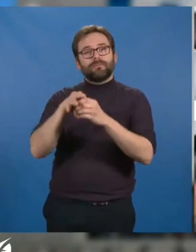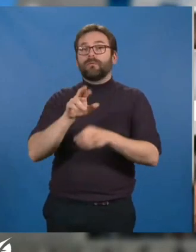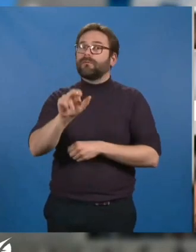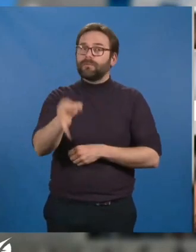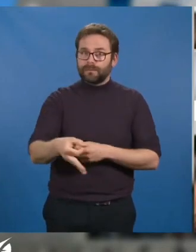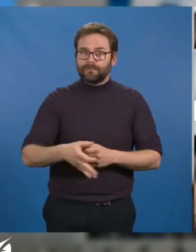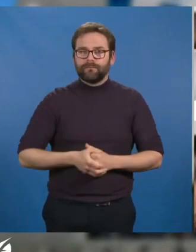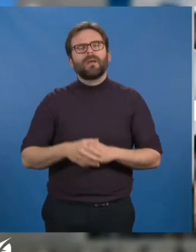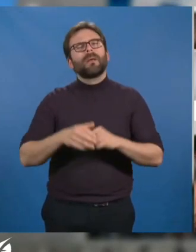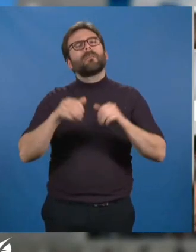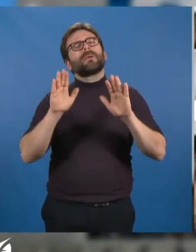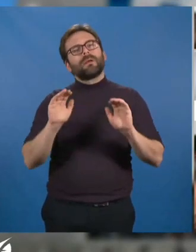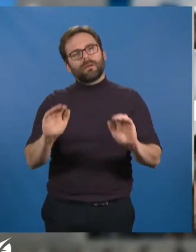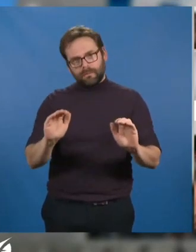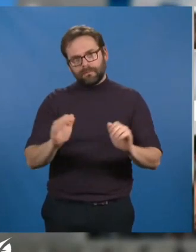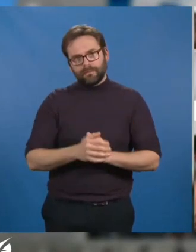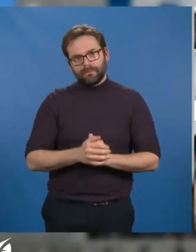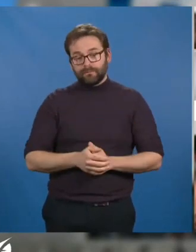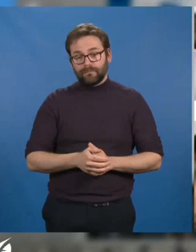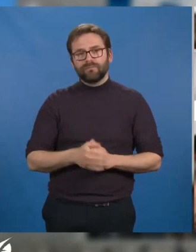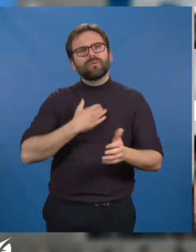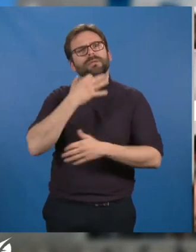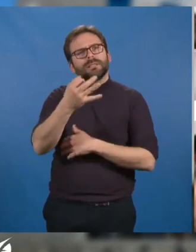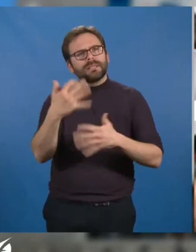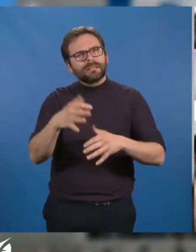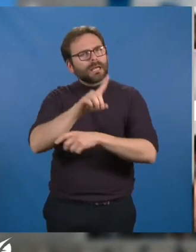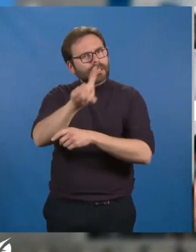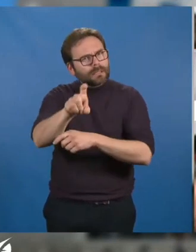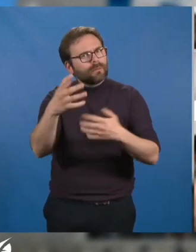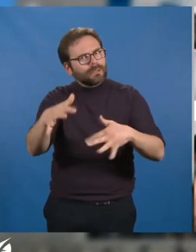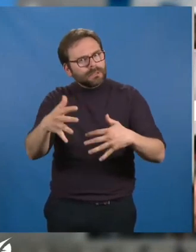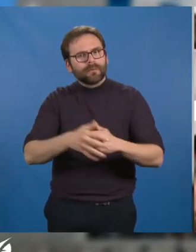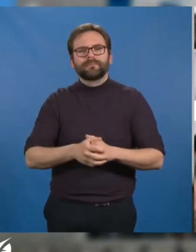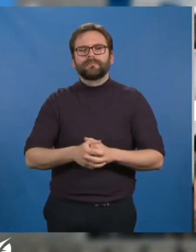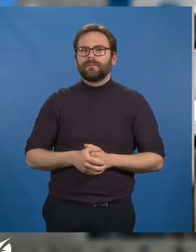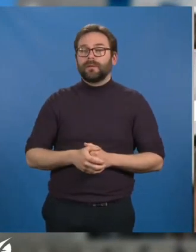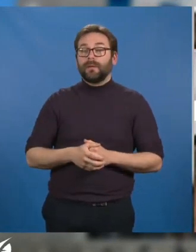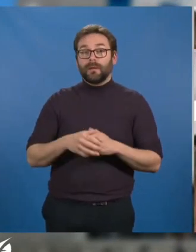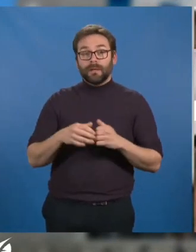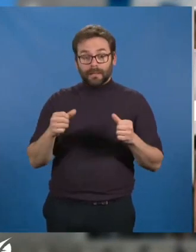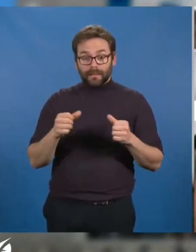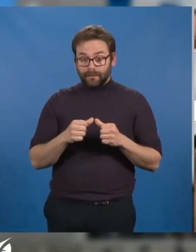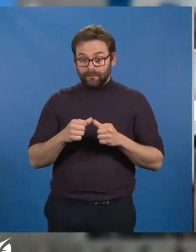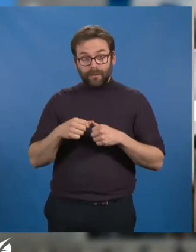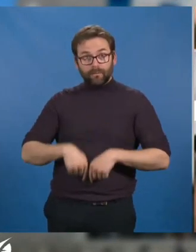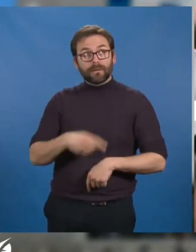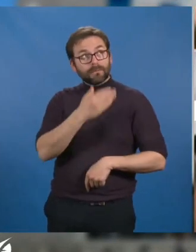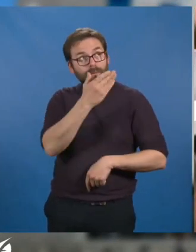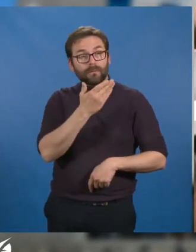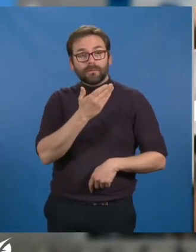Mais tout de même, nous avons déjà eu l'occasion de poser la question plusieurs fois. Mais que fait le gouvernement